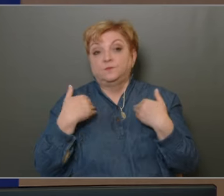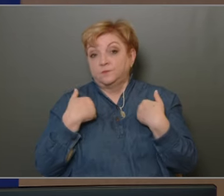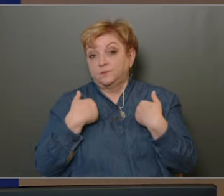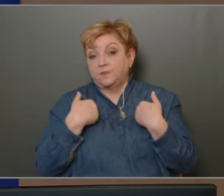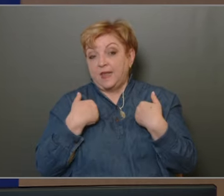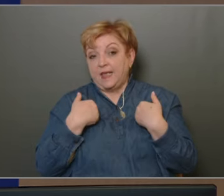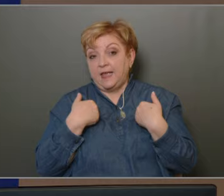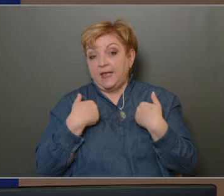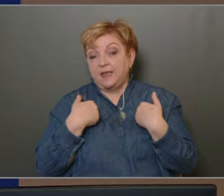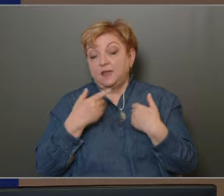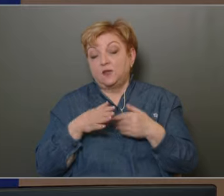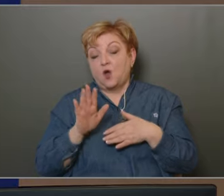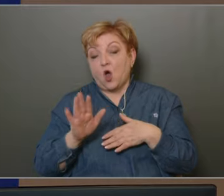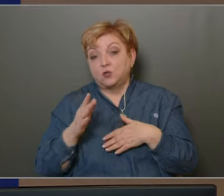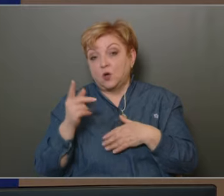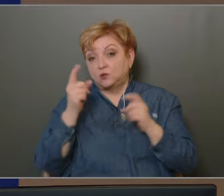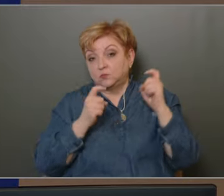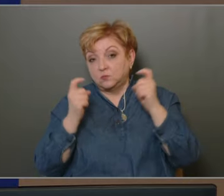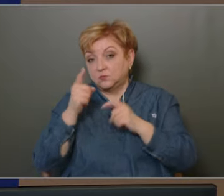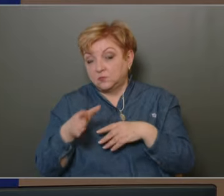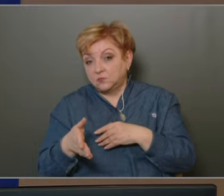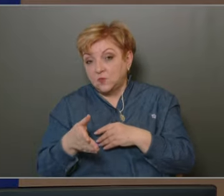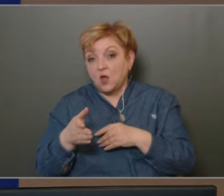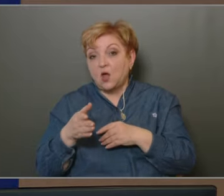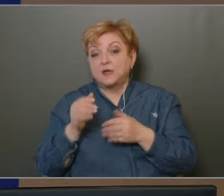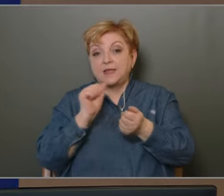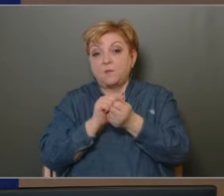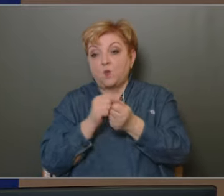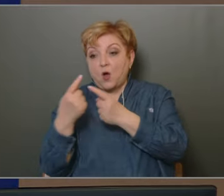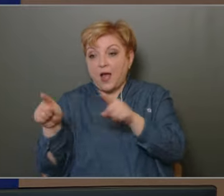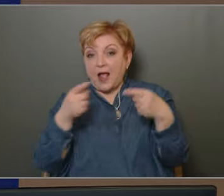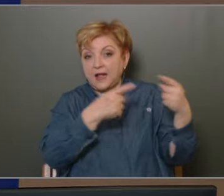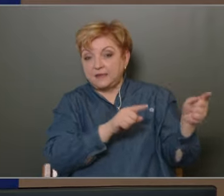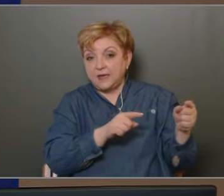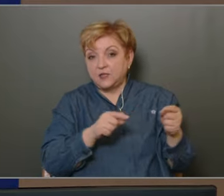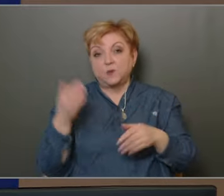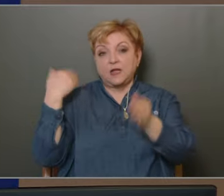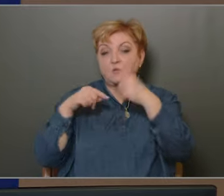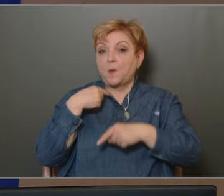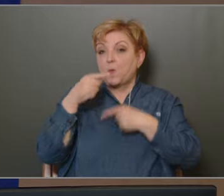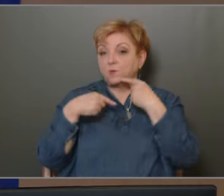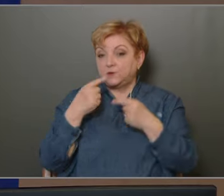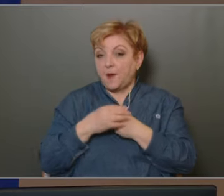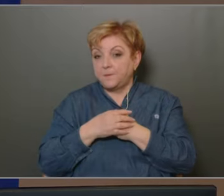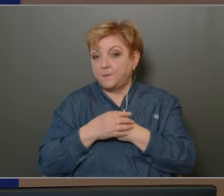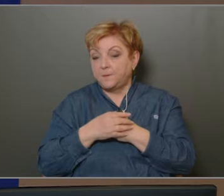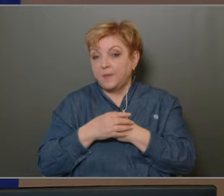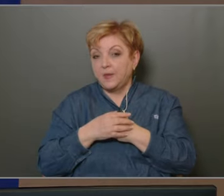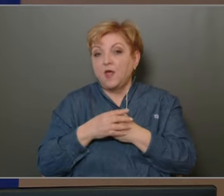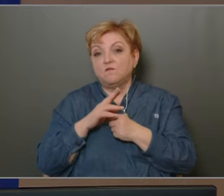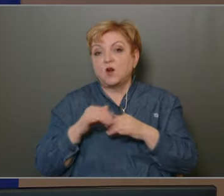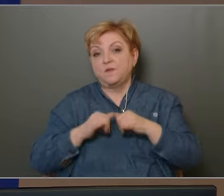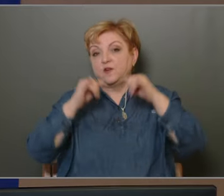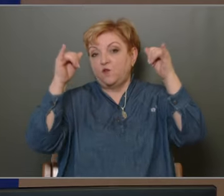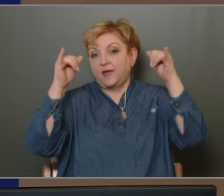Én annak tulajdonítom be itt a számokban a eltérést, amit az előzőekben mondottam Valamelyest van, amiben növekvés van,